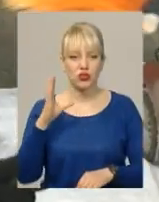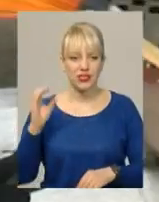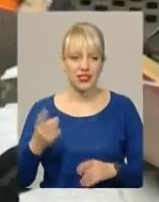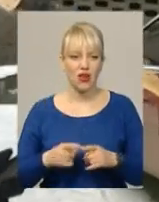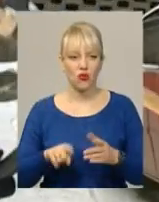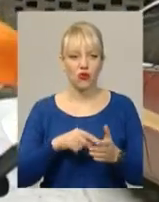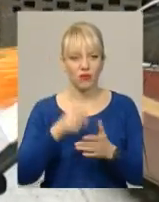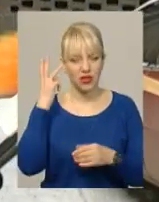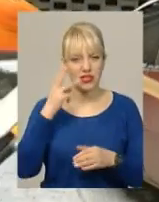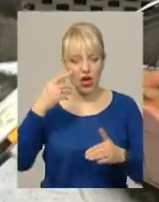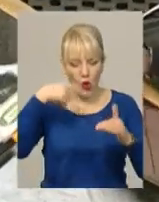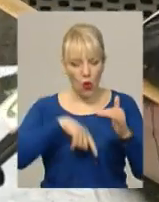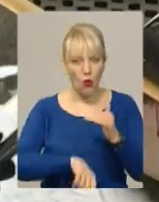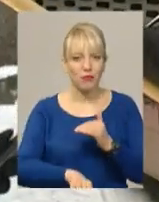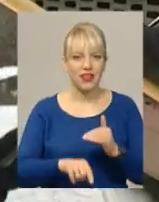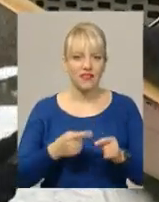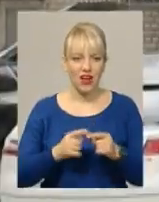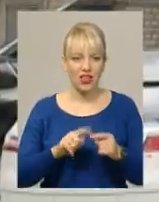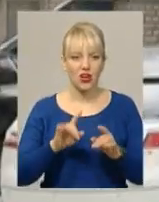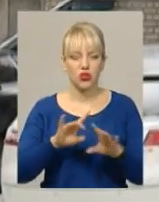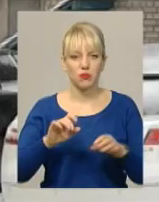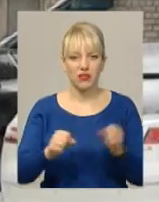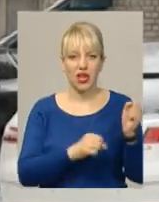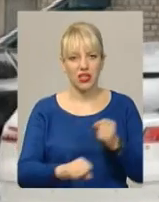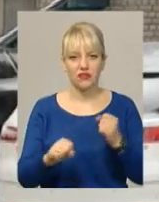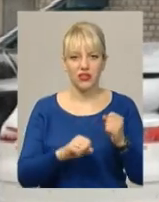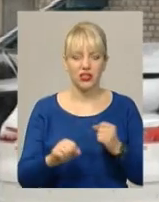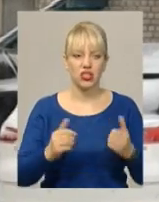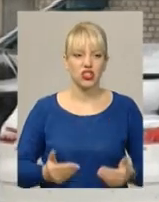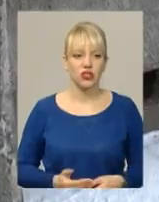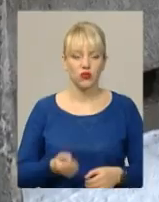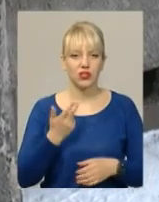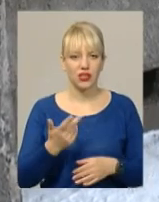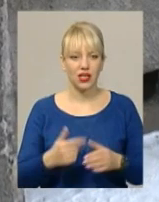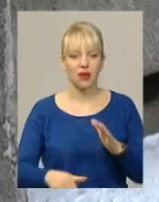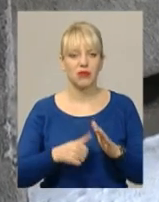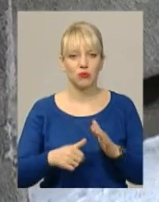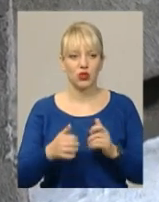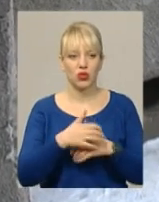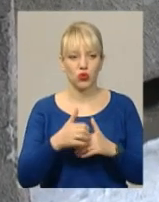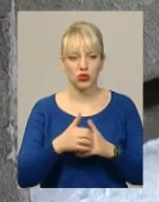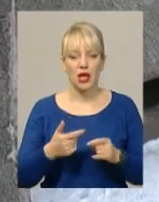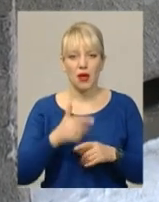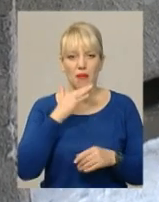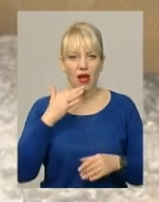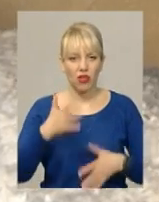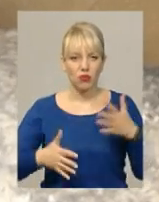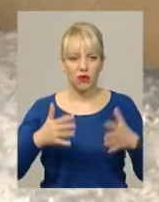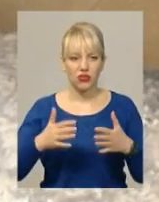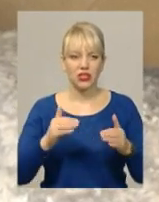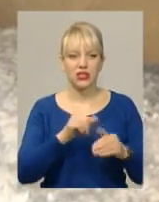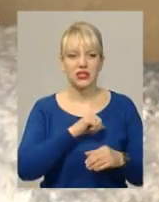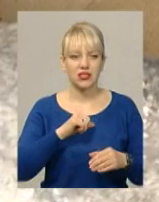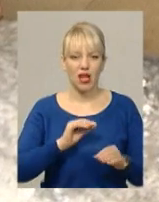Хмельницькому. У підвалах цього будинку, розповідає двірник Іван Семенович, живуть кілька безпритульних котів. Мешканці багатоповерхівки на зиму